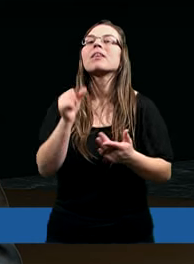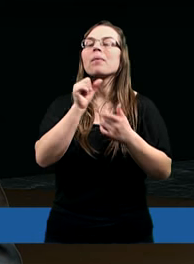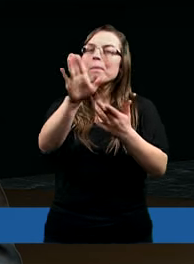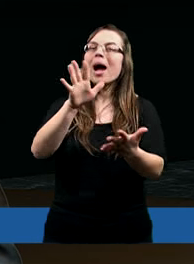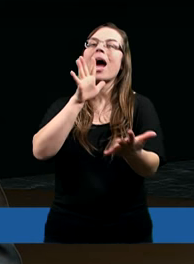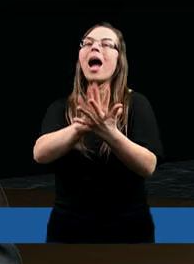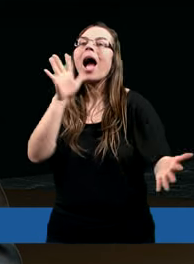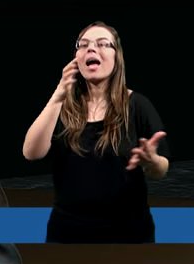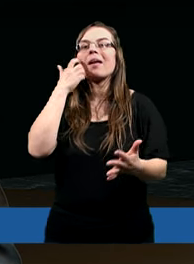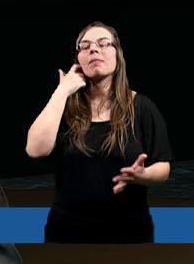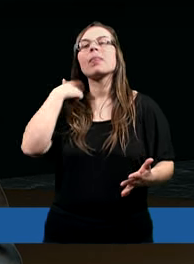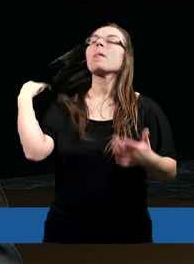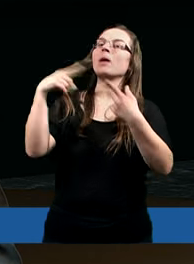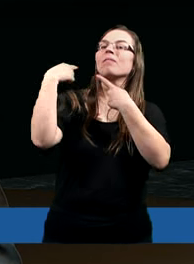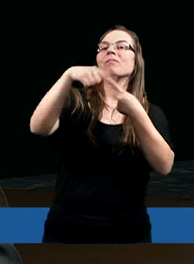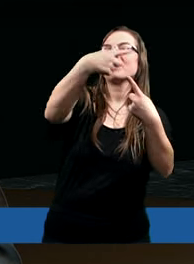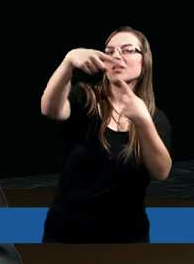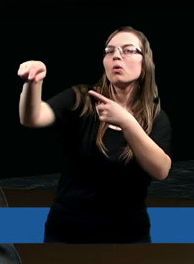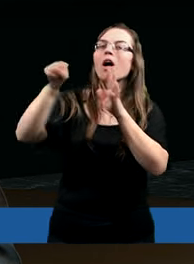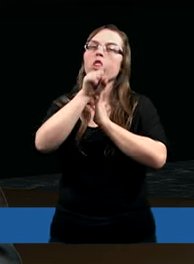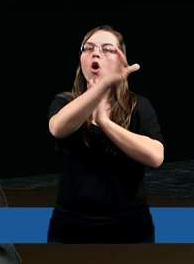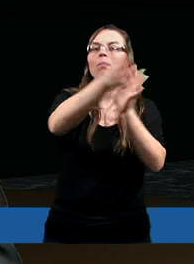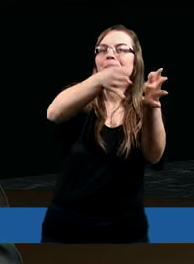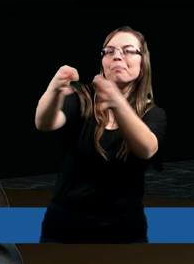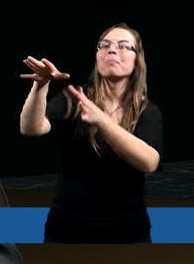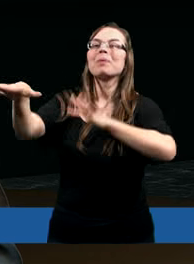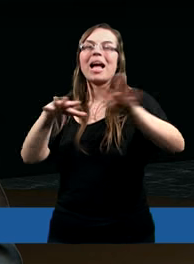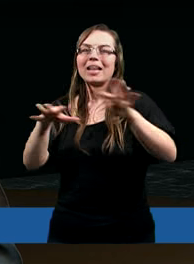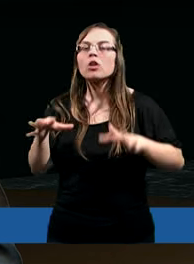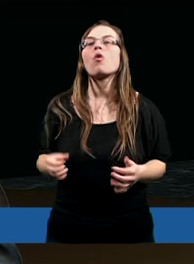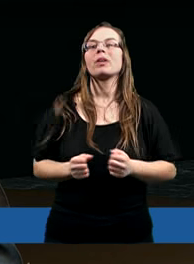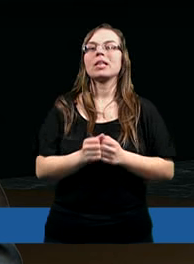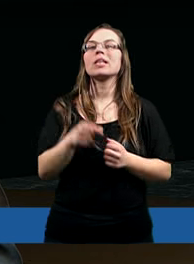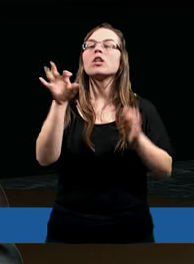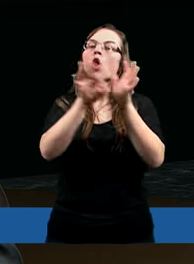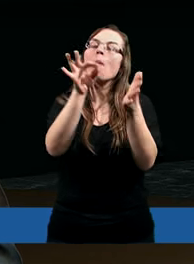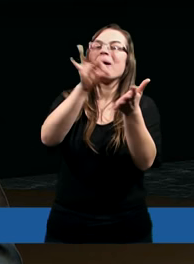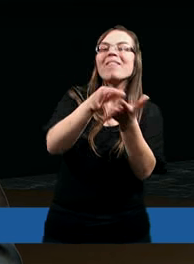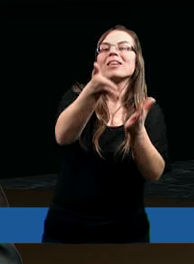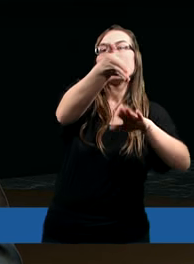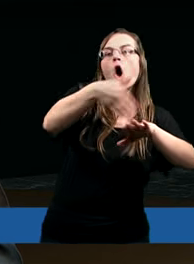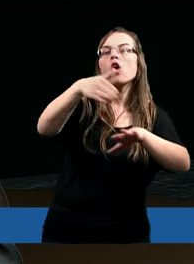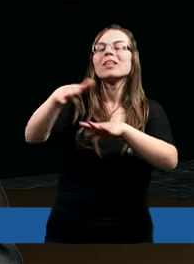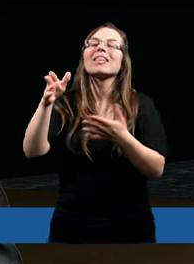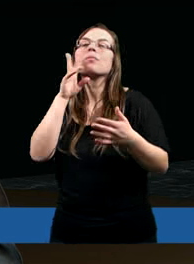więc ma charakter listu. Wysyła do określonych miejscowości, do pewnych rejonów